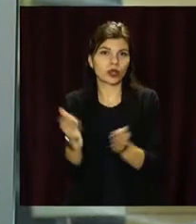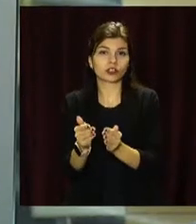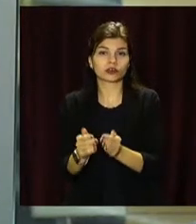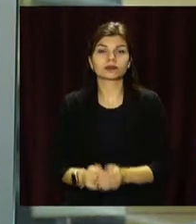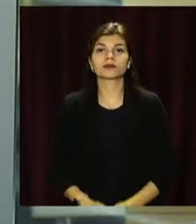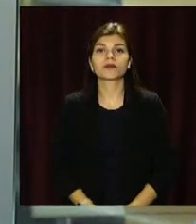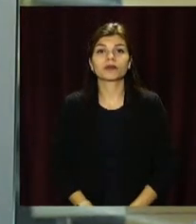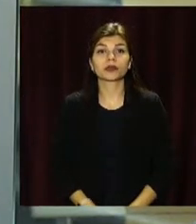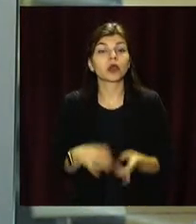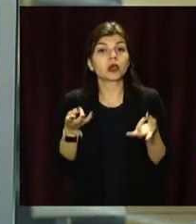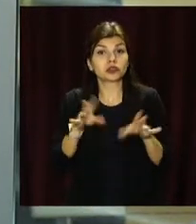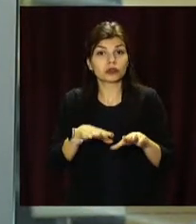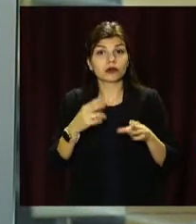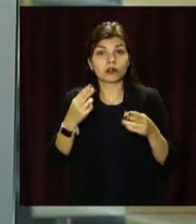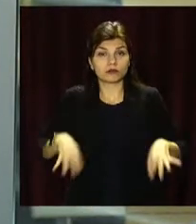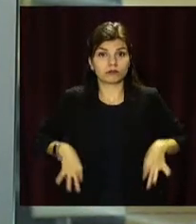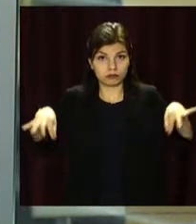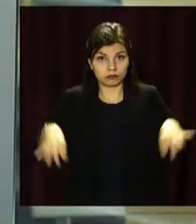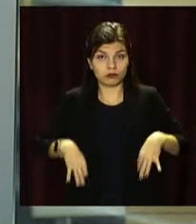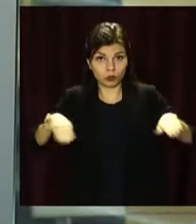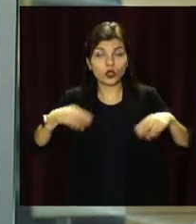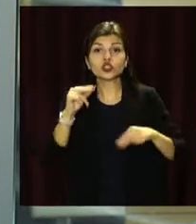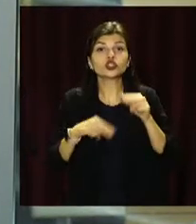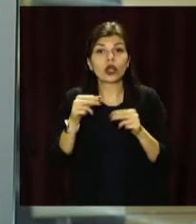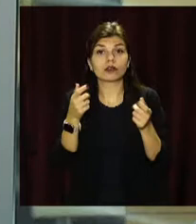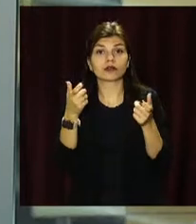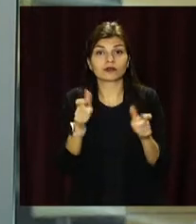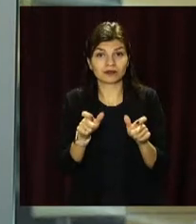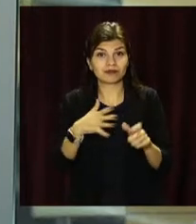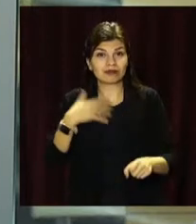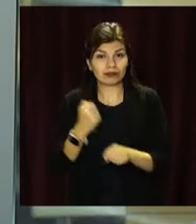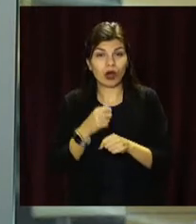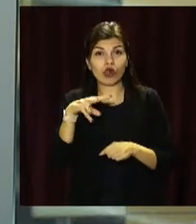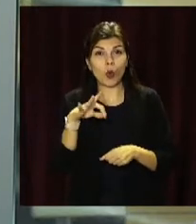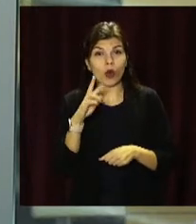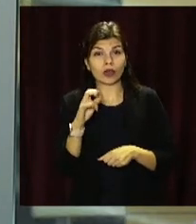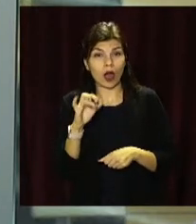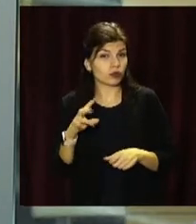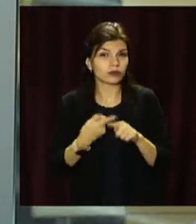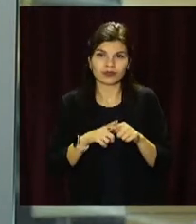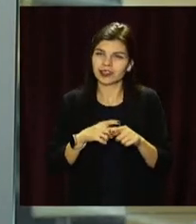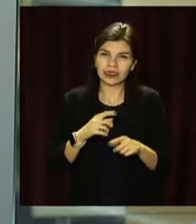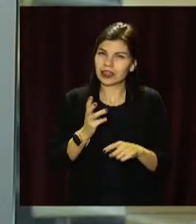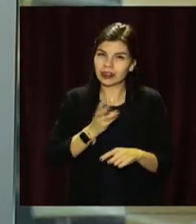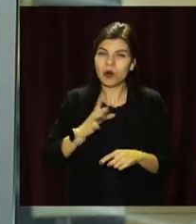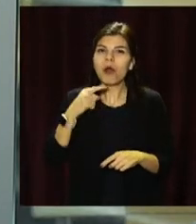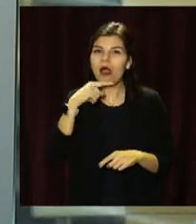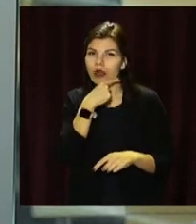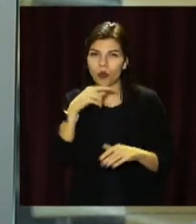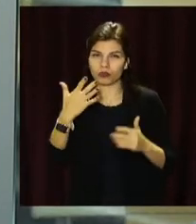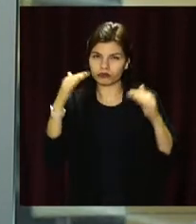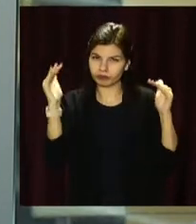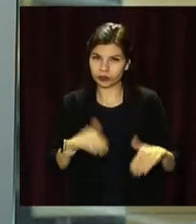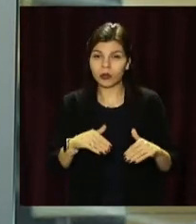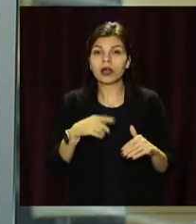Залишитися спорожньо у кишені через локдаун перспектива не бажана. Щоб уникнути такої ситуації, фінансові експерти